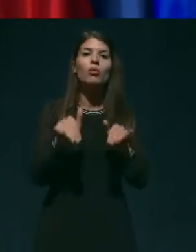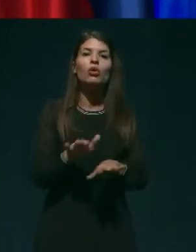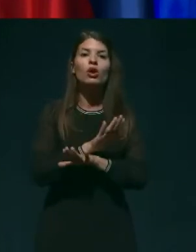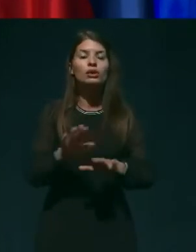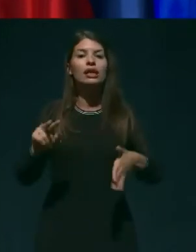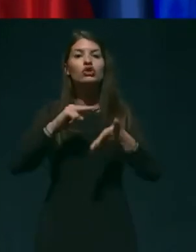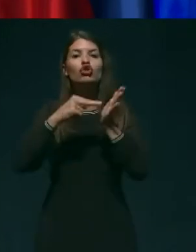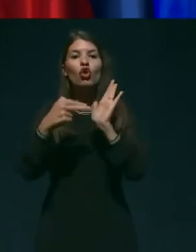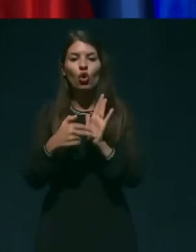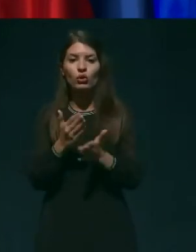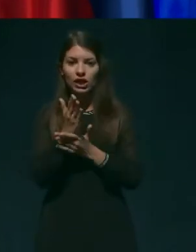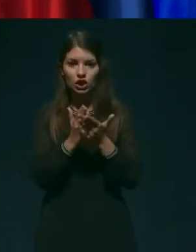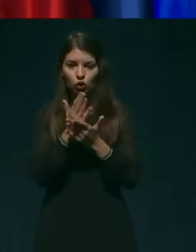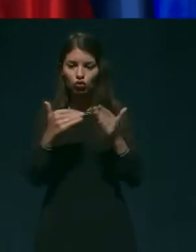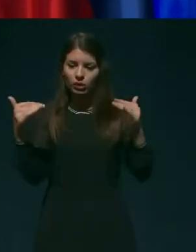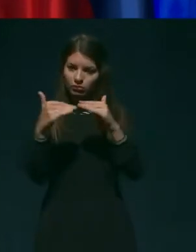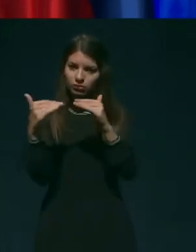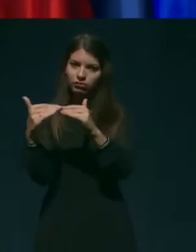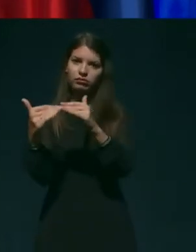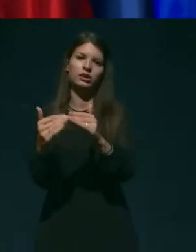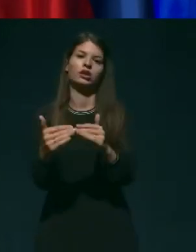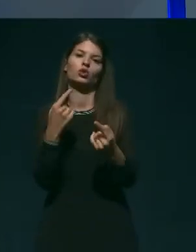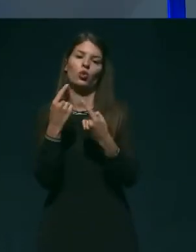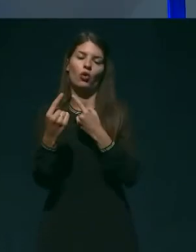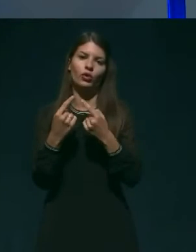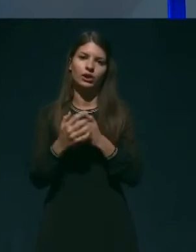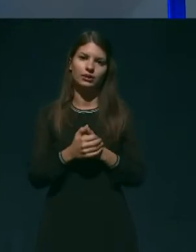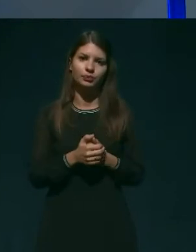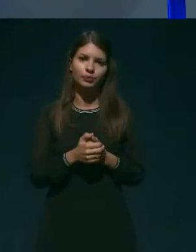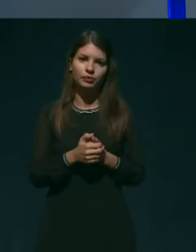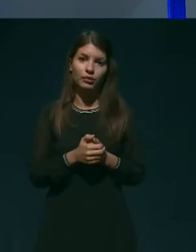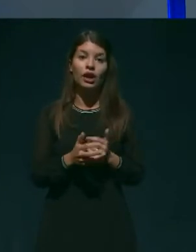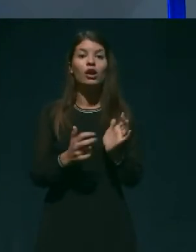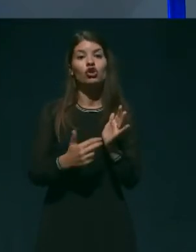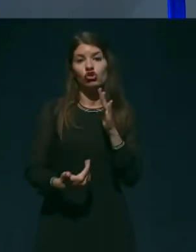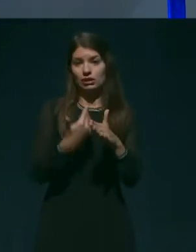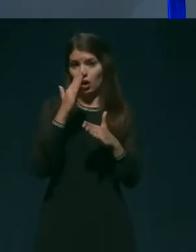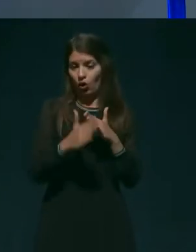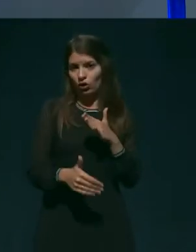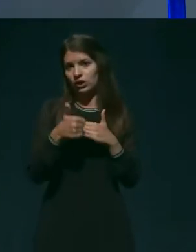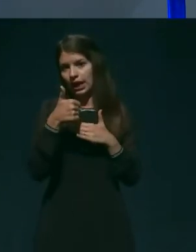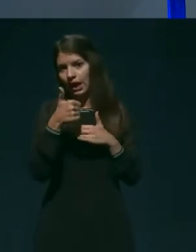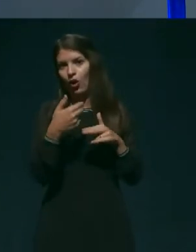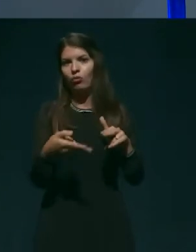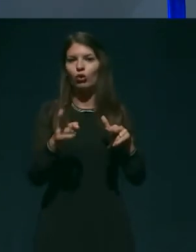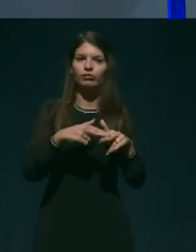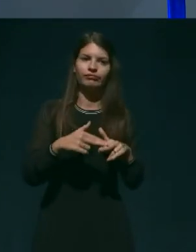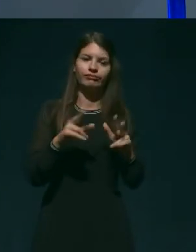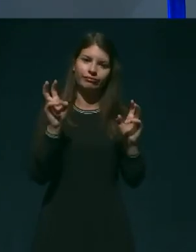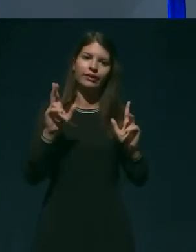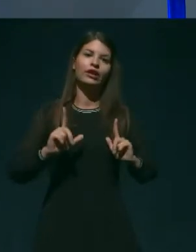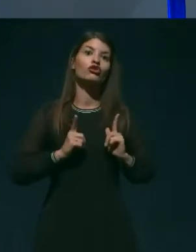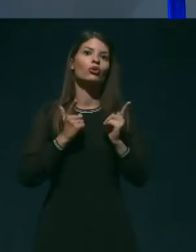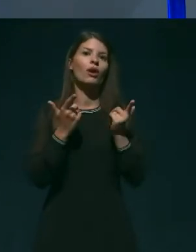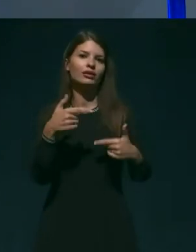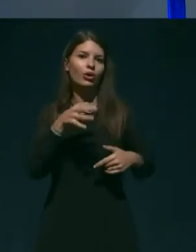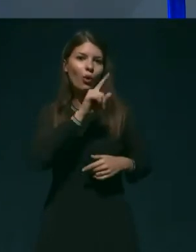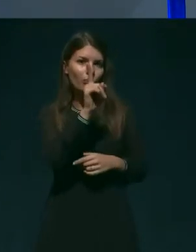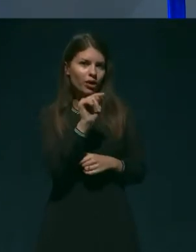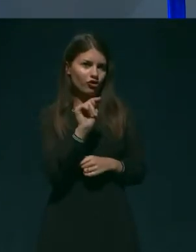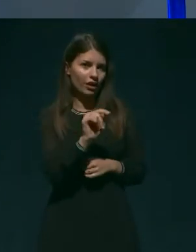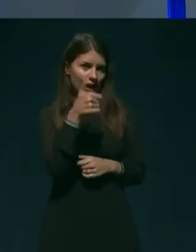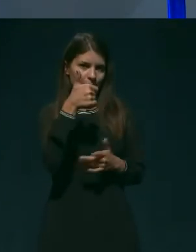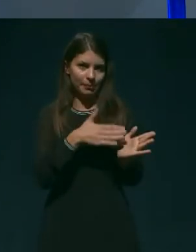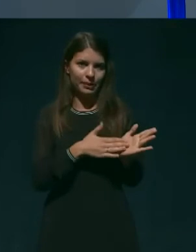poenotiti in dogovoriti o tem. Mogoče še za konec, eno tako bom rekla, če življensko vprašanje oziroma na primeru.